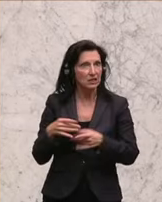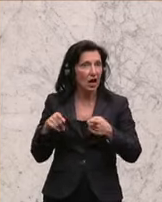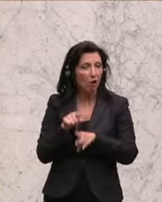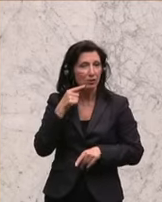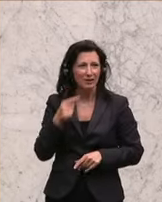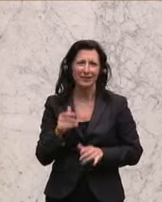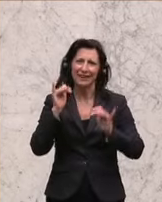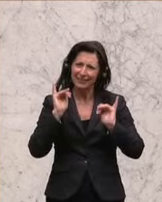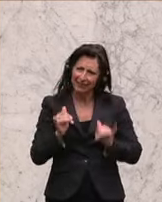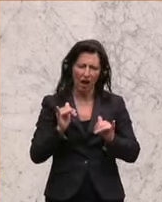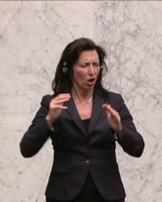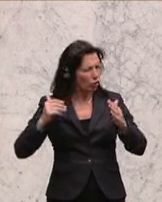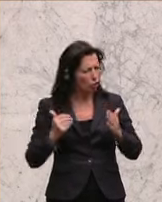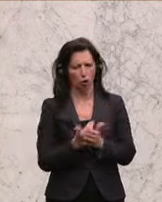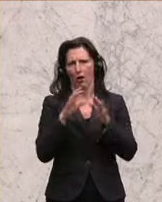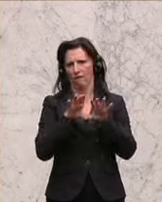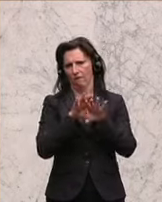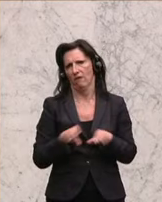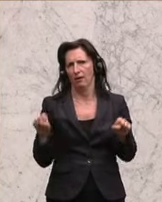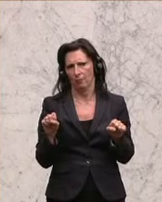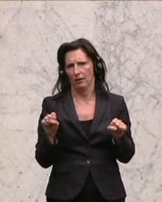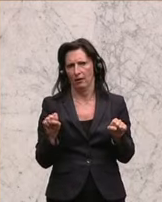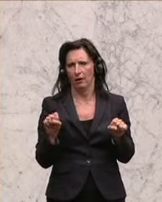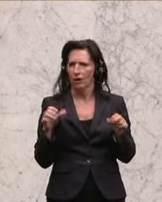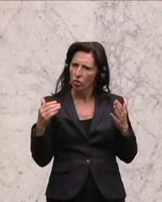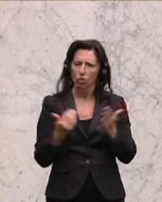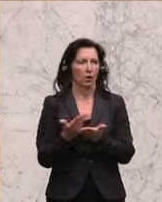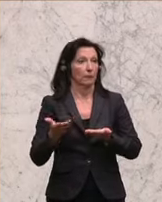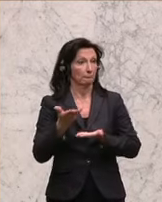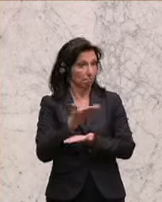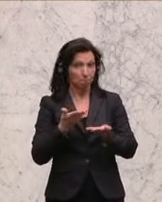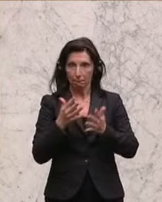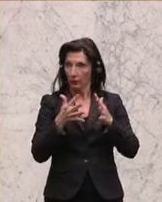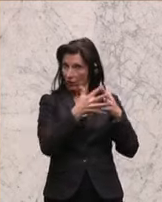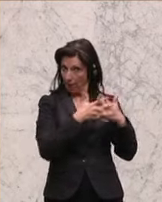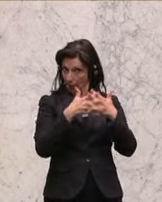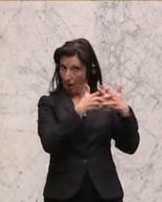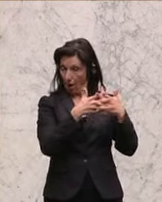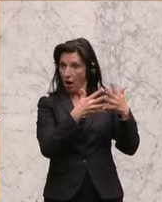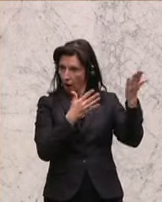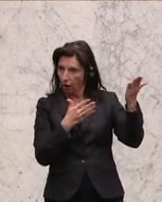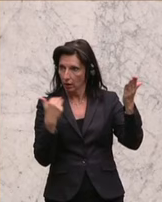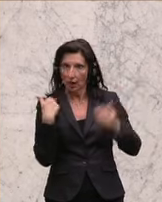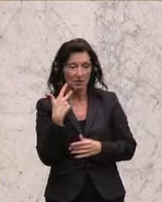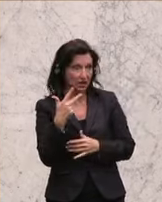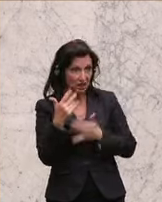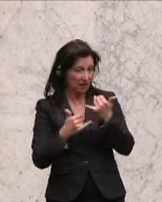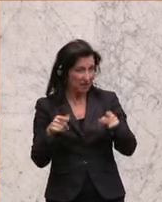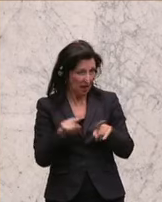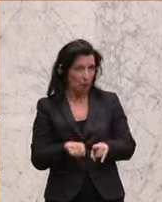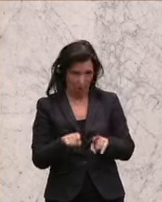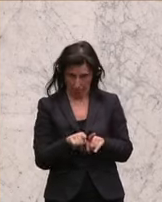Ja, ein New Deal, der beste New Deal ist jener, und übrigens in den USA war es in den 30er Jahren auch so,